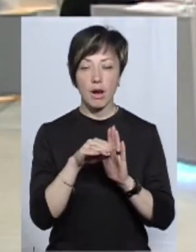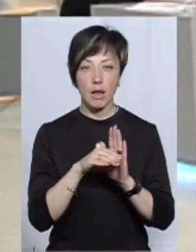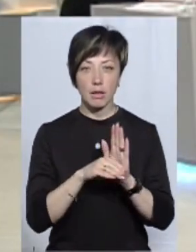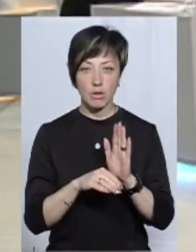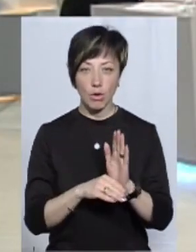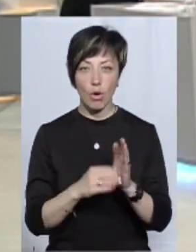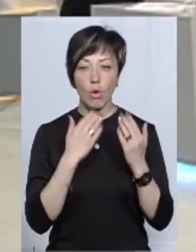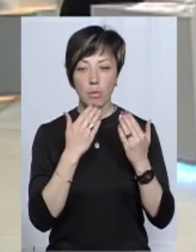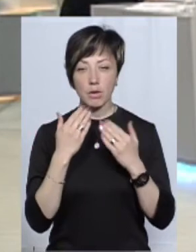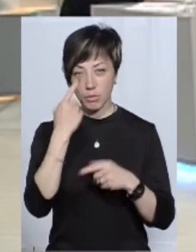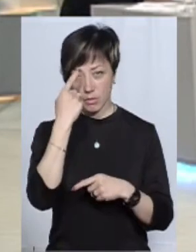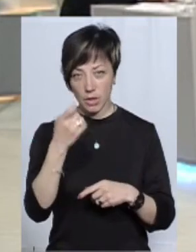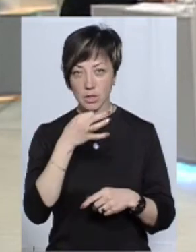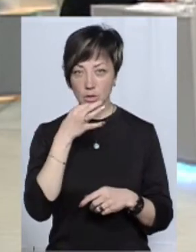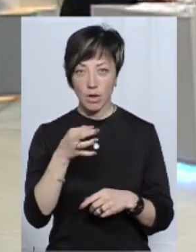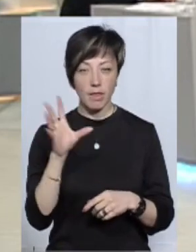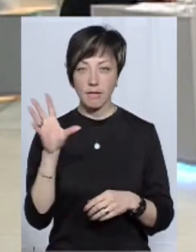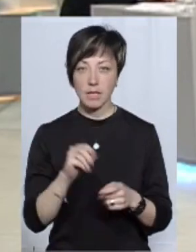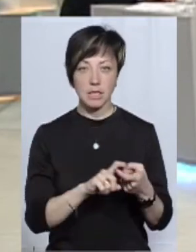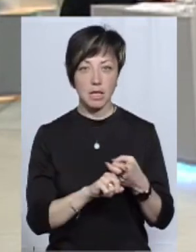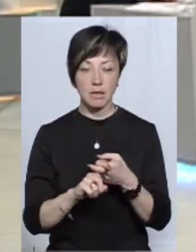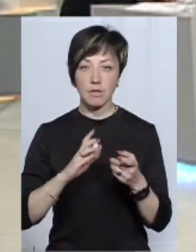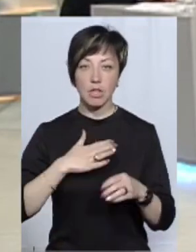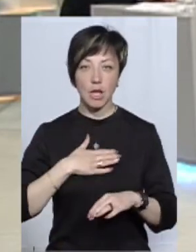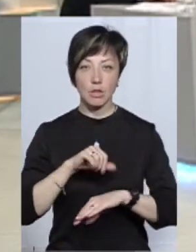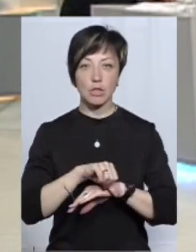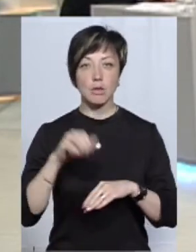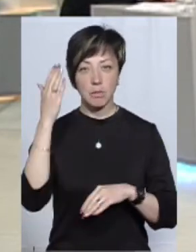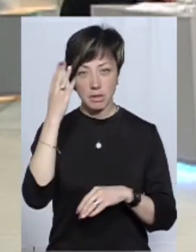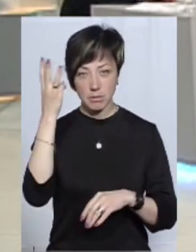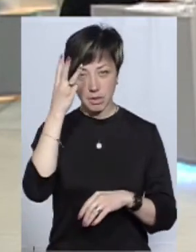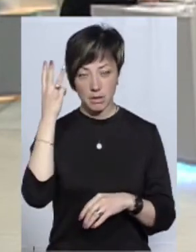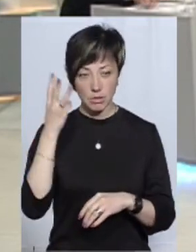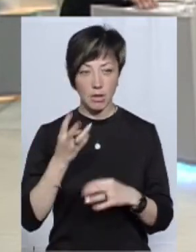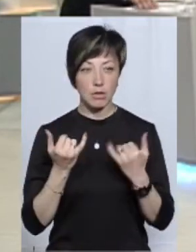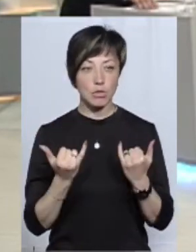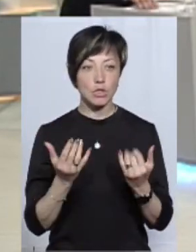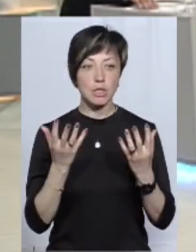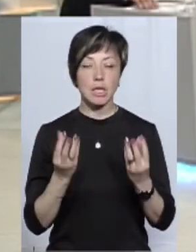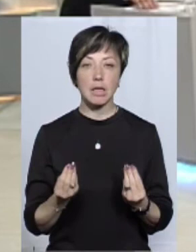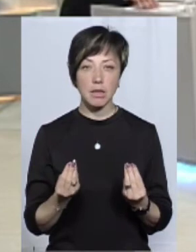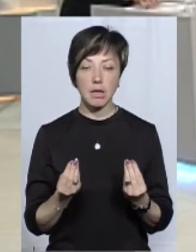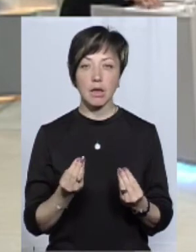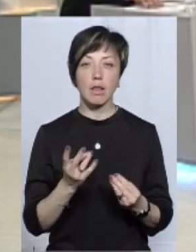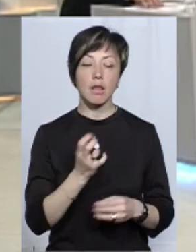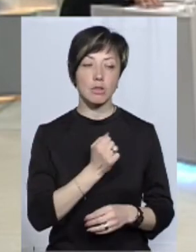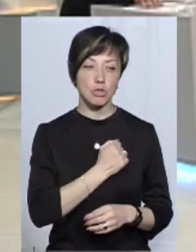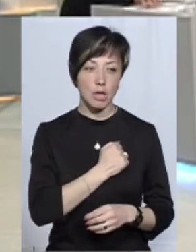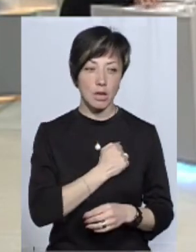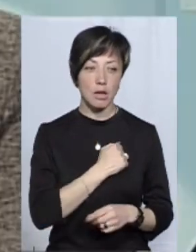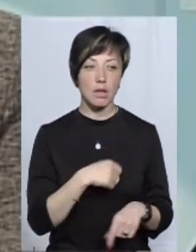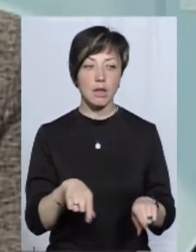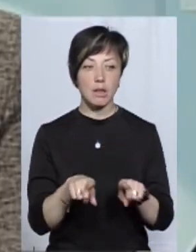ви нам повідомили, то я вам скажу, що не все залежить від нашої митниці Хмельницької. На сьогоднішній день, на жаль,